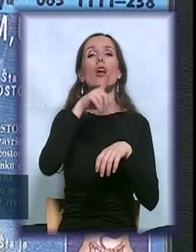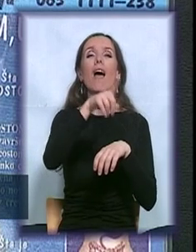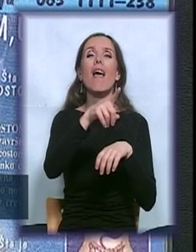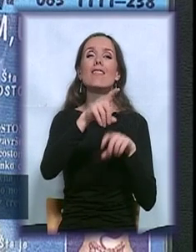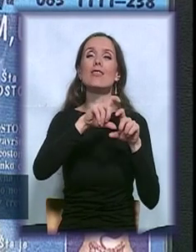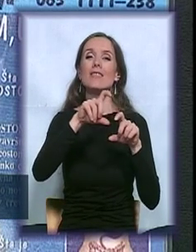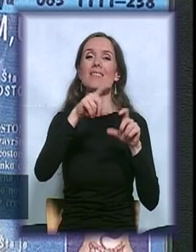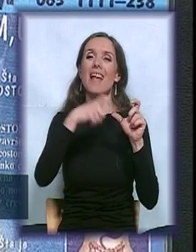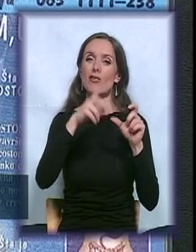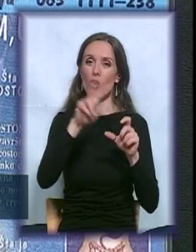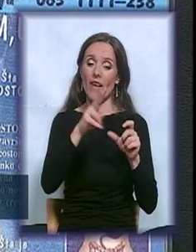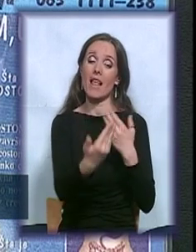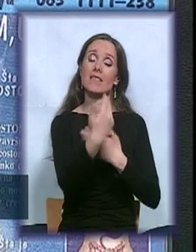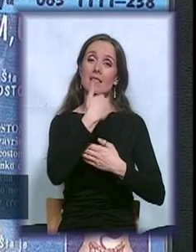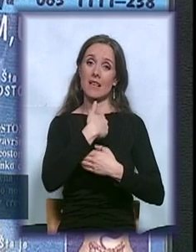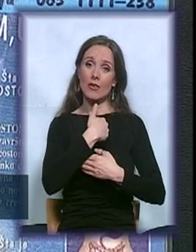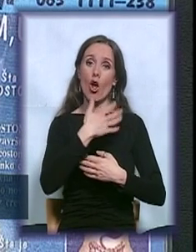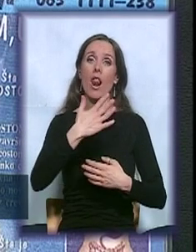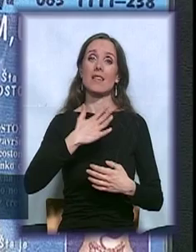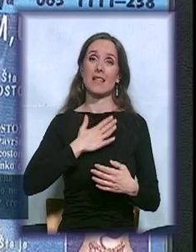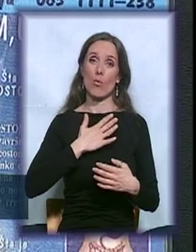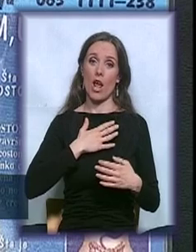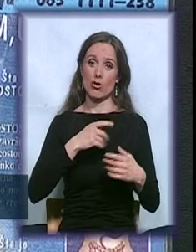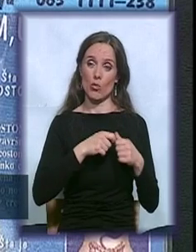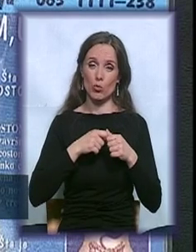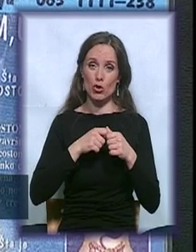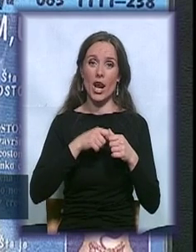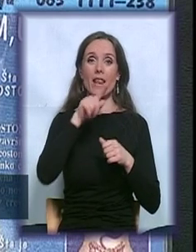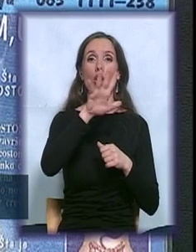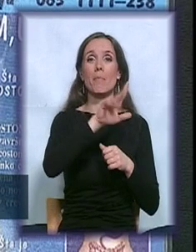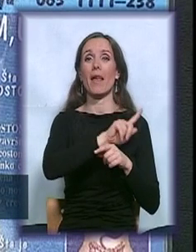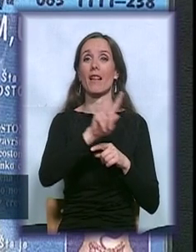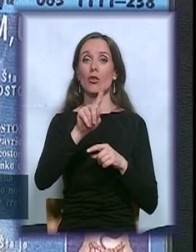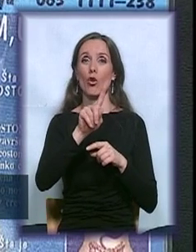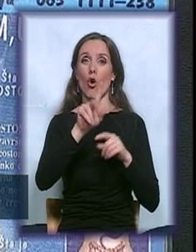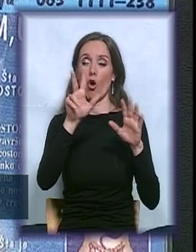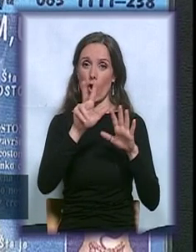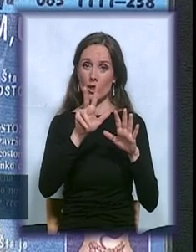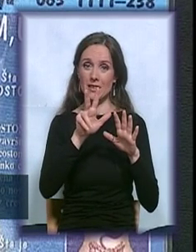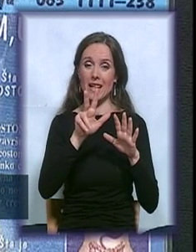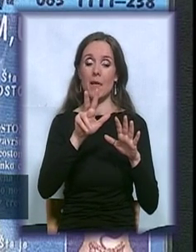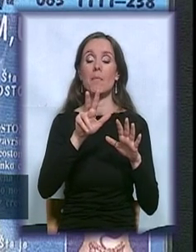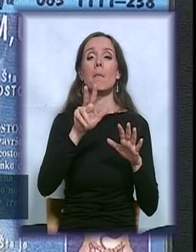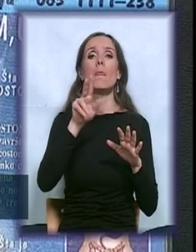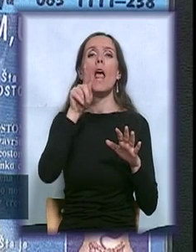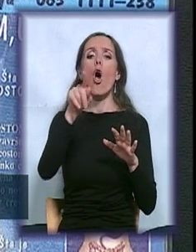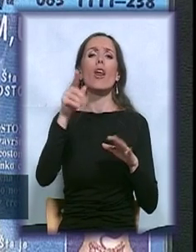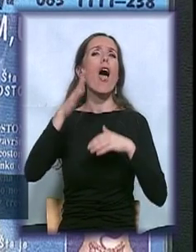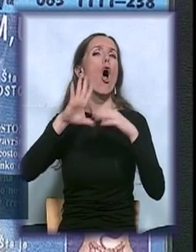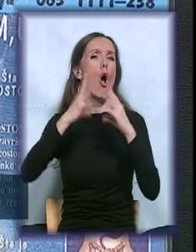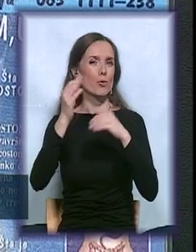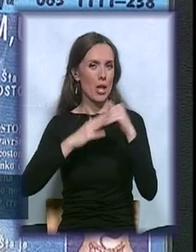udruženje od 17 do 20 časova. Ona je lekar opšte prakse, ali pacijenti donesu svoje naloge,